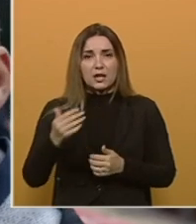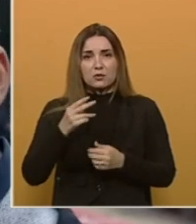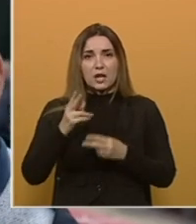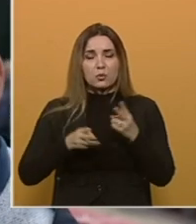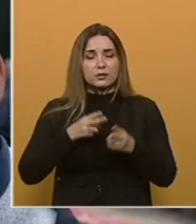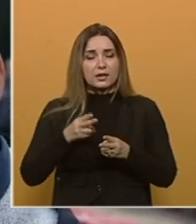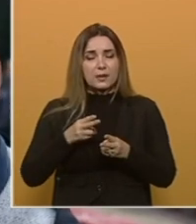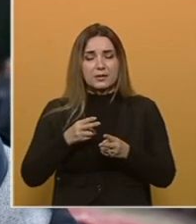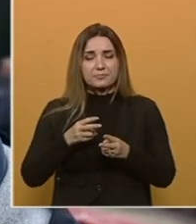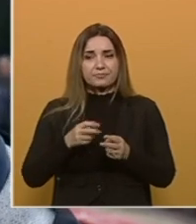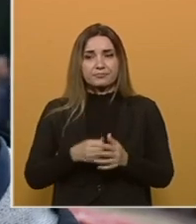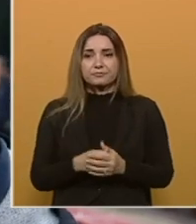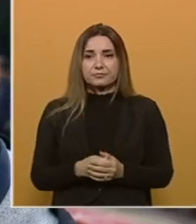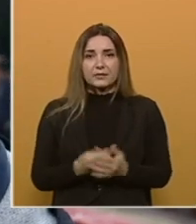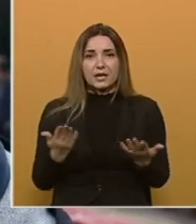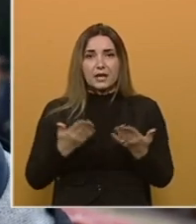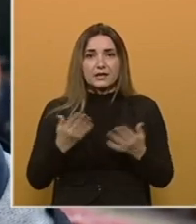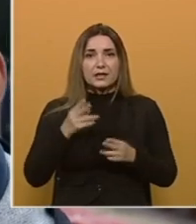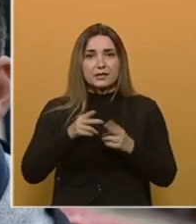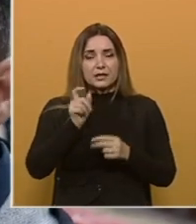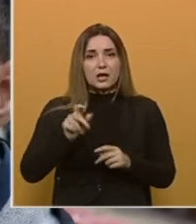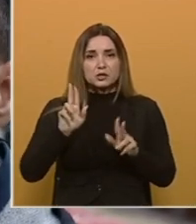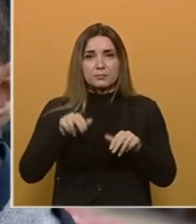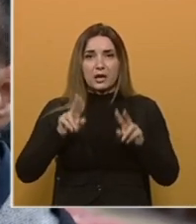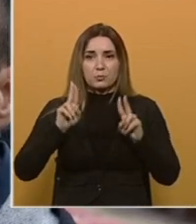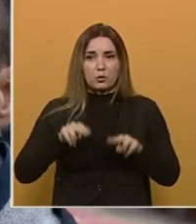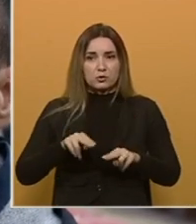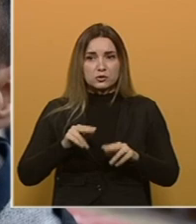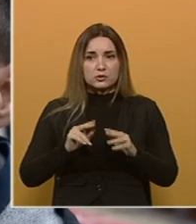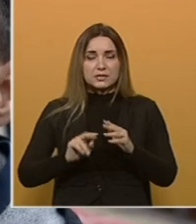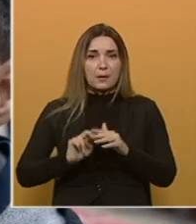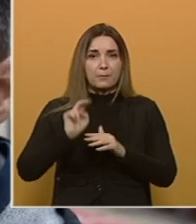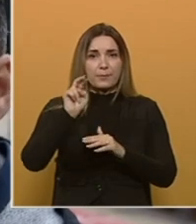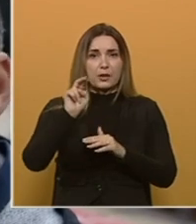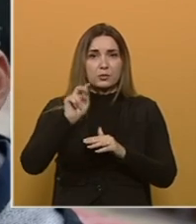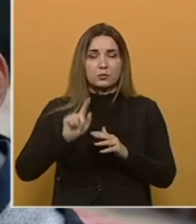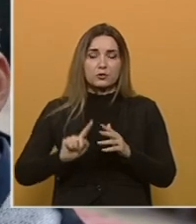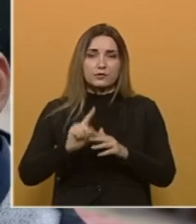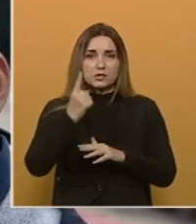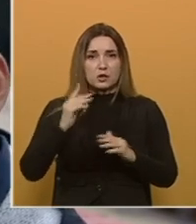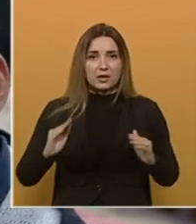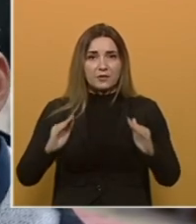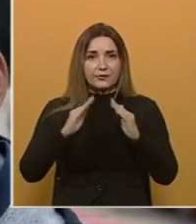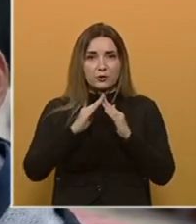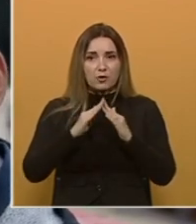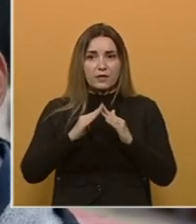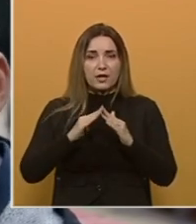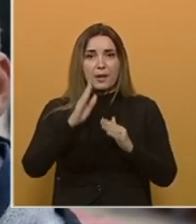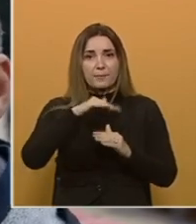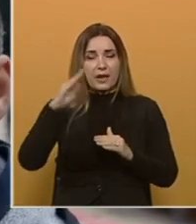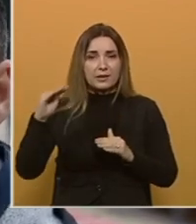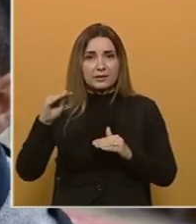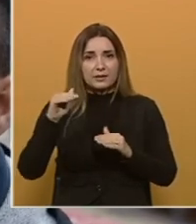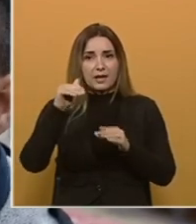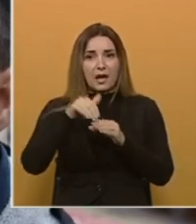trkama gdje trkači imaju mogućnost da popenju visoke vrhove, visokih planina, dakle